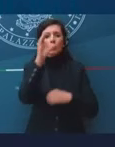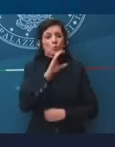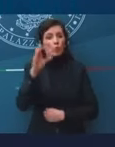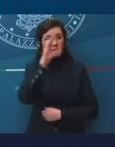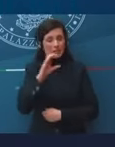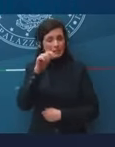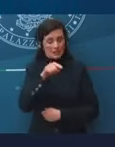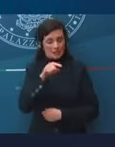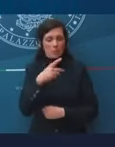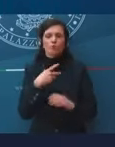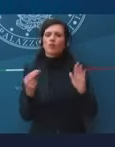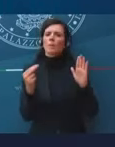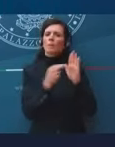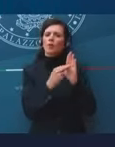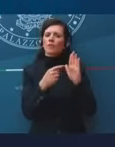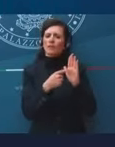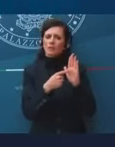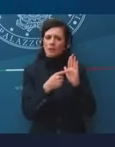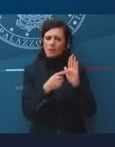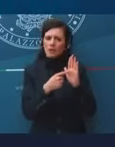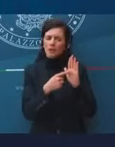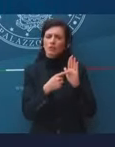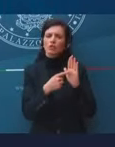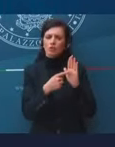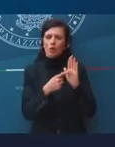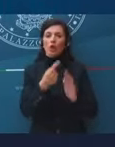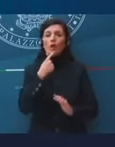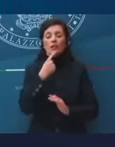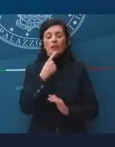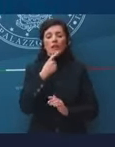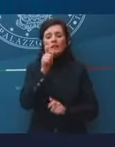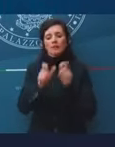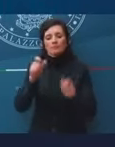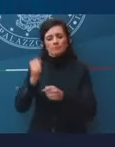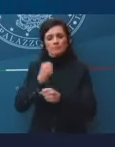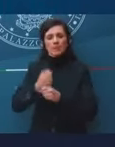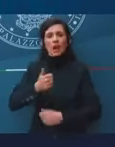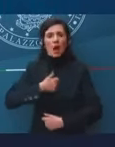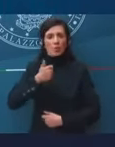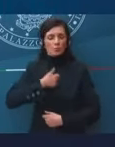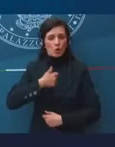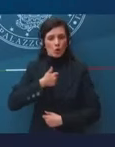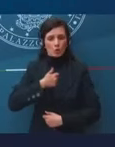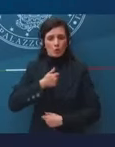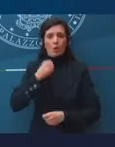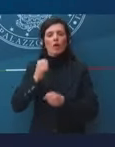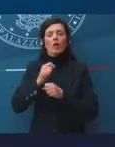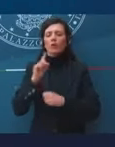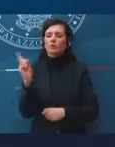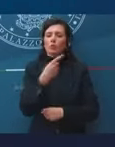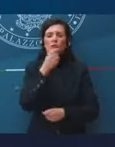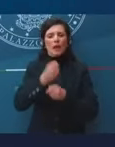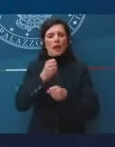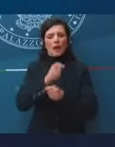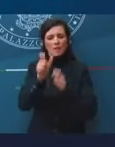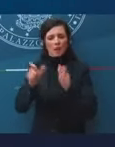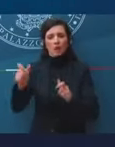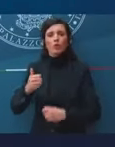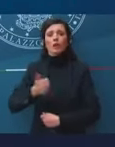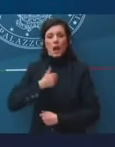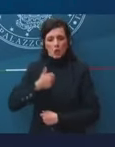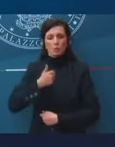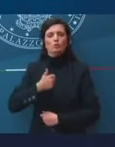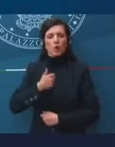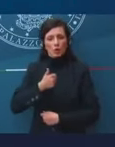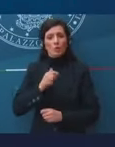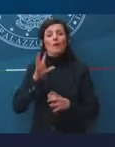importante per gli autonomi. Tutti i lavoratori autonomi, inclusi i lavoratori